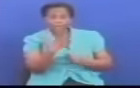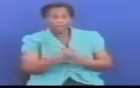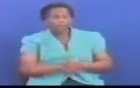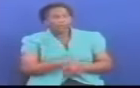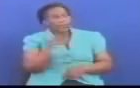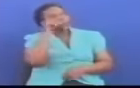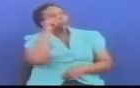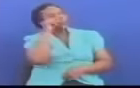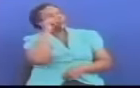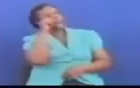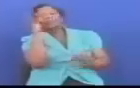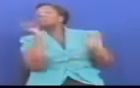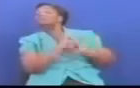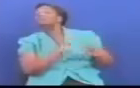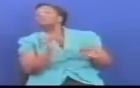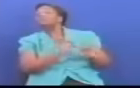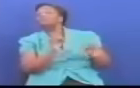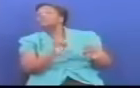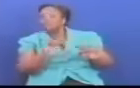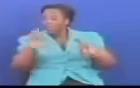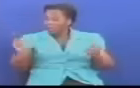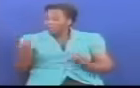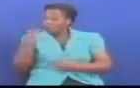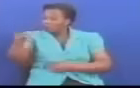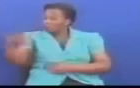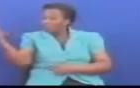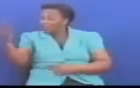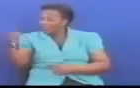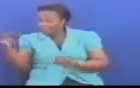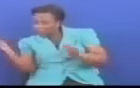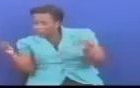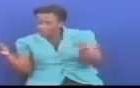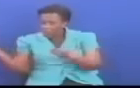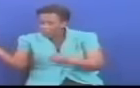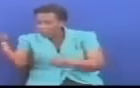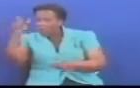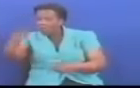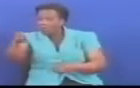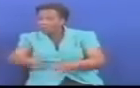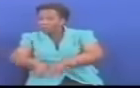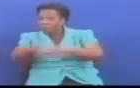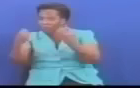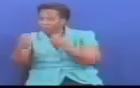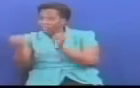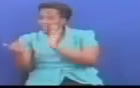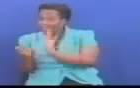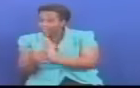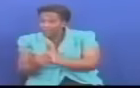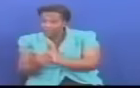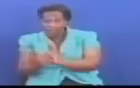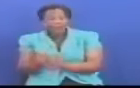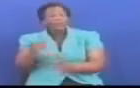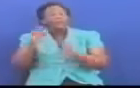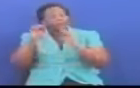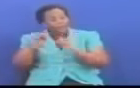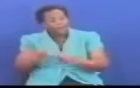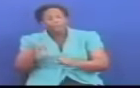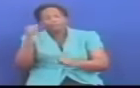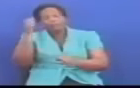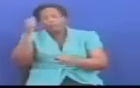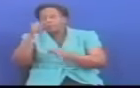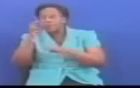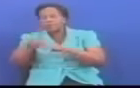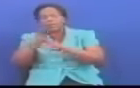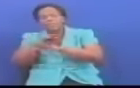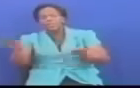yote Ama kwa kuchochoea wanainchi wavunje sheria Ama yae mwenyeo kufunja sheria Watapambara na mukono wa sheria Na sheria hii